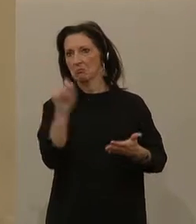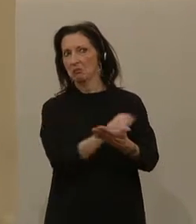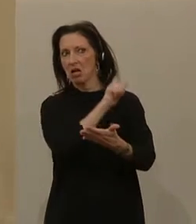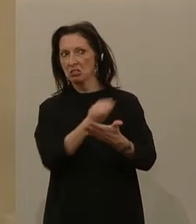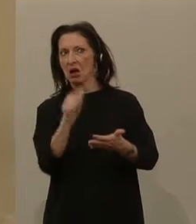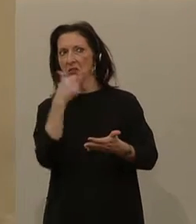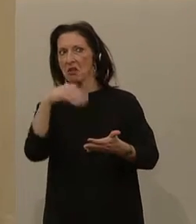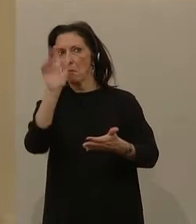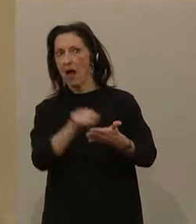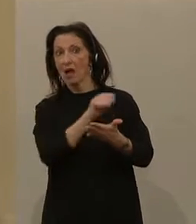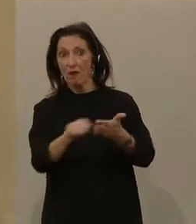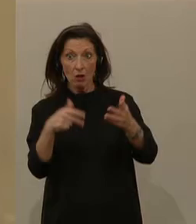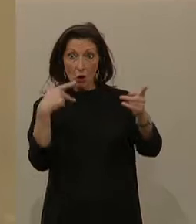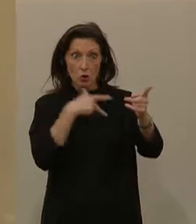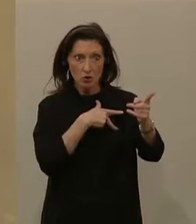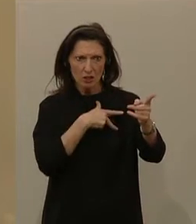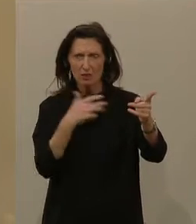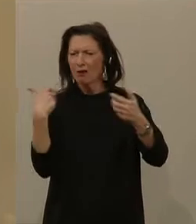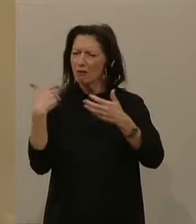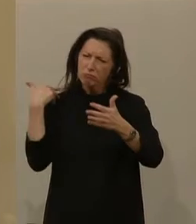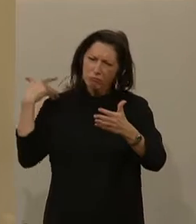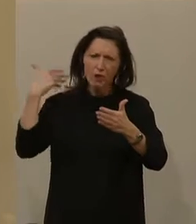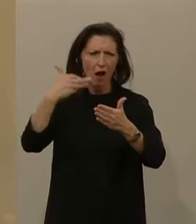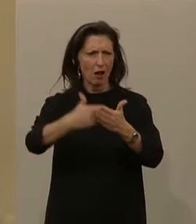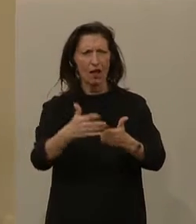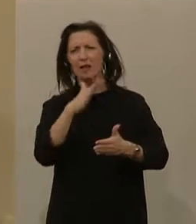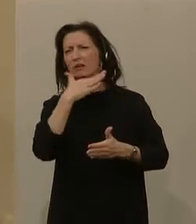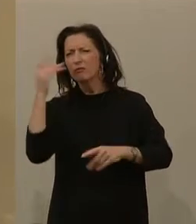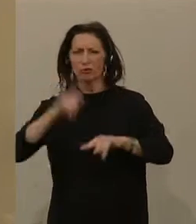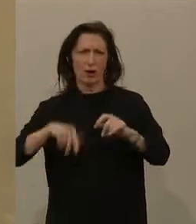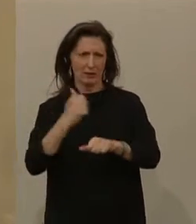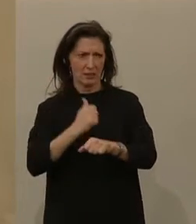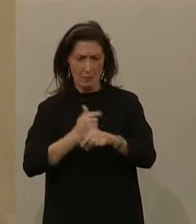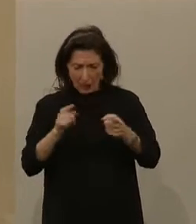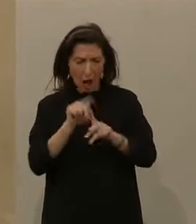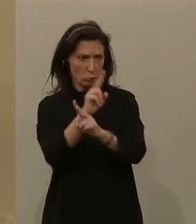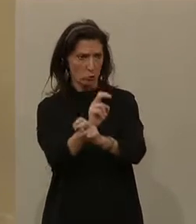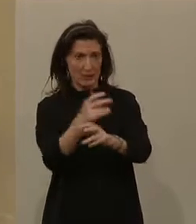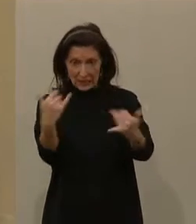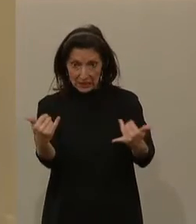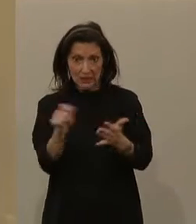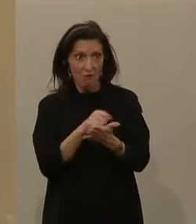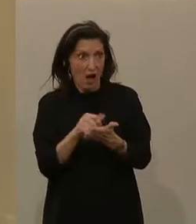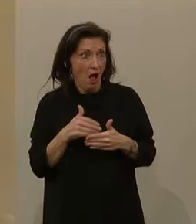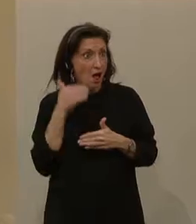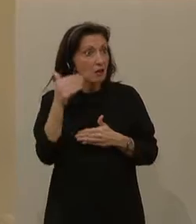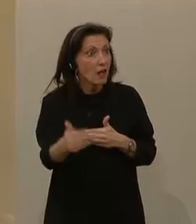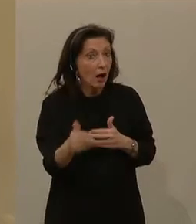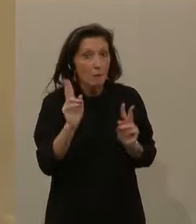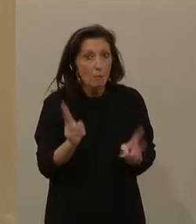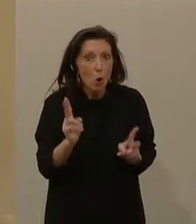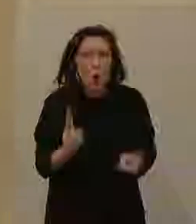hat in der Geschichte viel Unheit angerichtet, auch in Österreich. Und jetzt haben wir endlich die Möglichkeit, nach dieser Wahl den